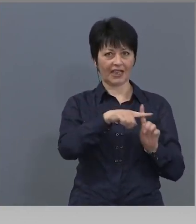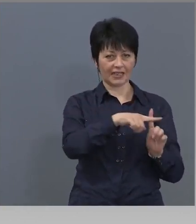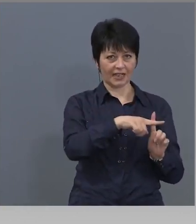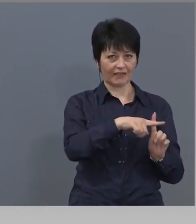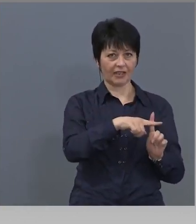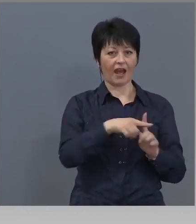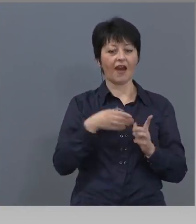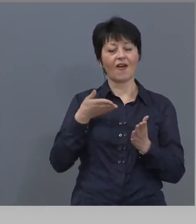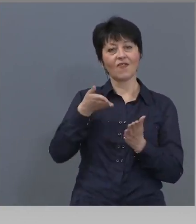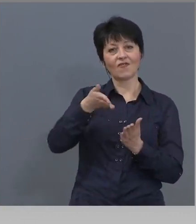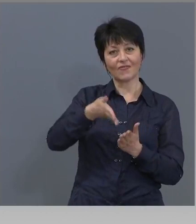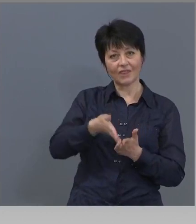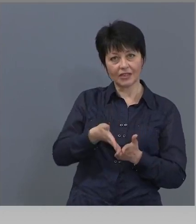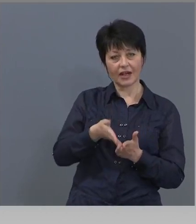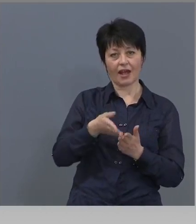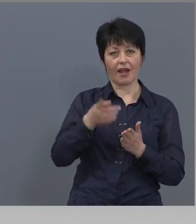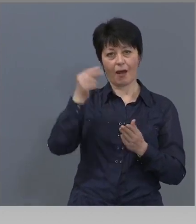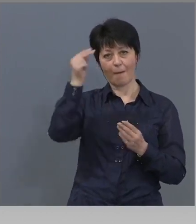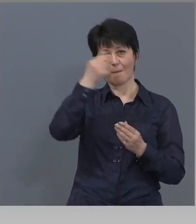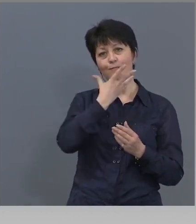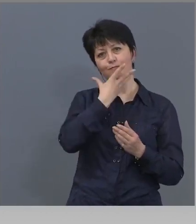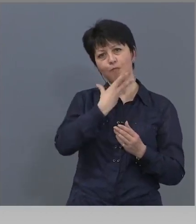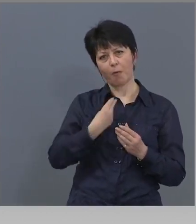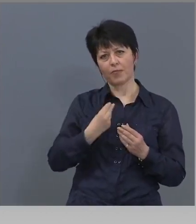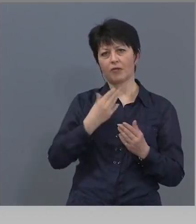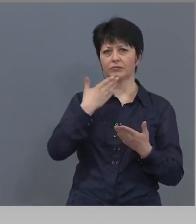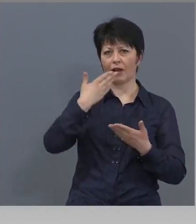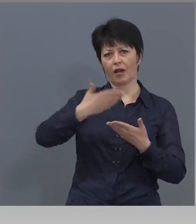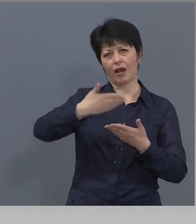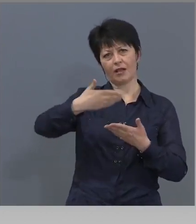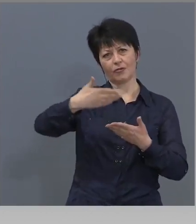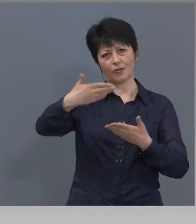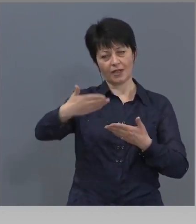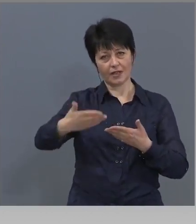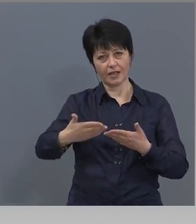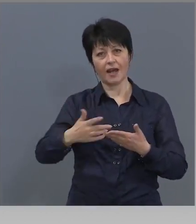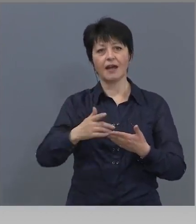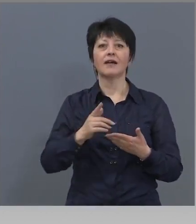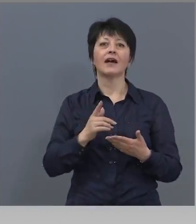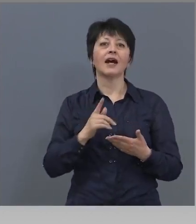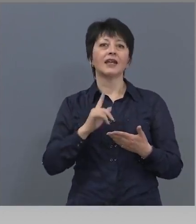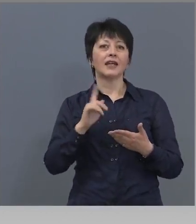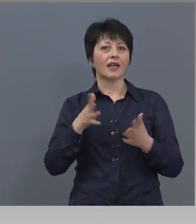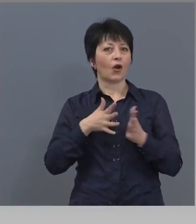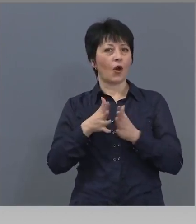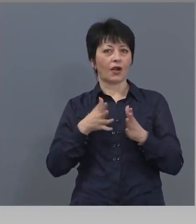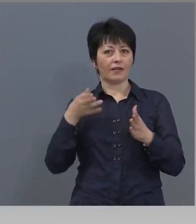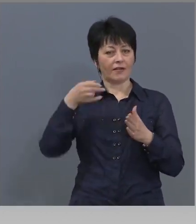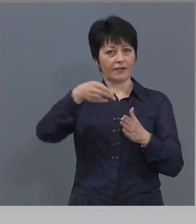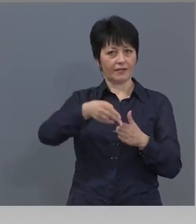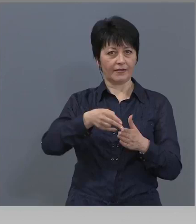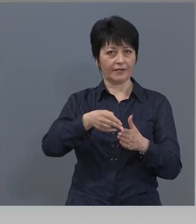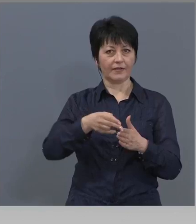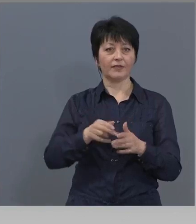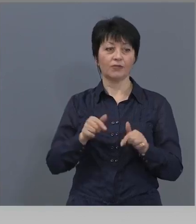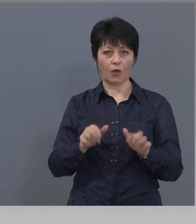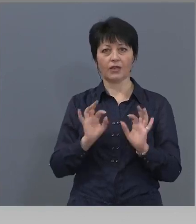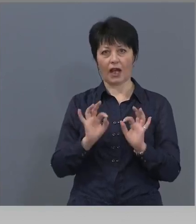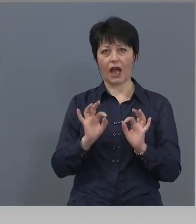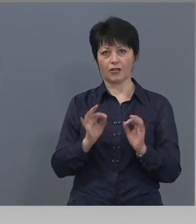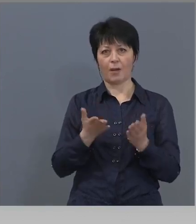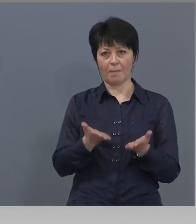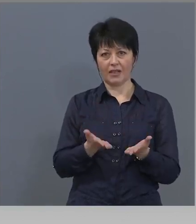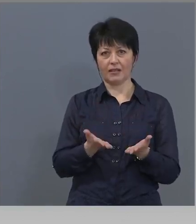богослужението, но без присъствието на вярващите, както прават останалите държави около нас. Той така ще бъде, с